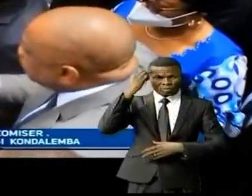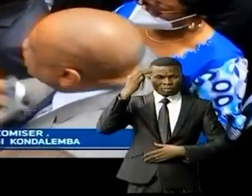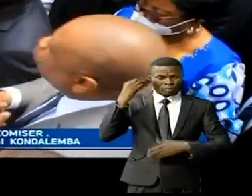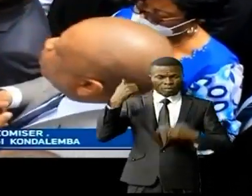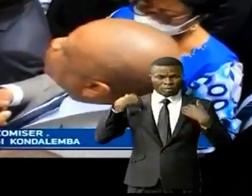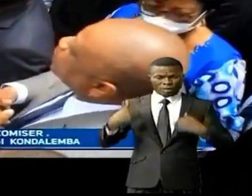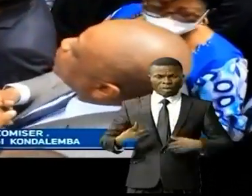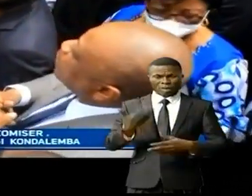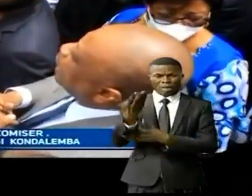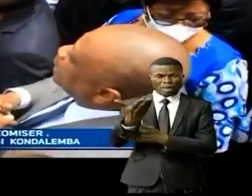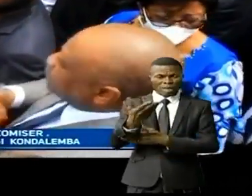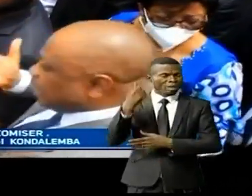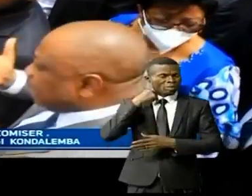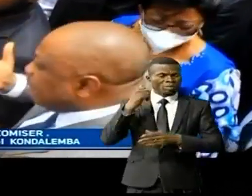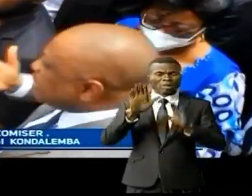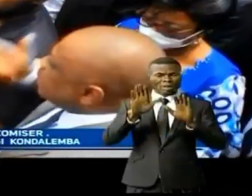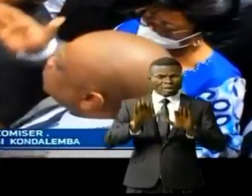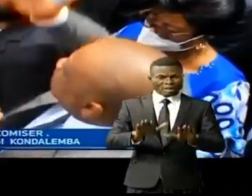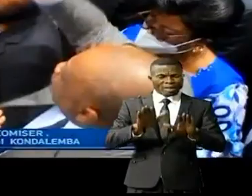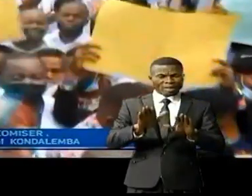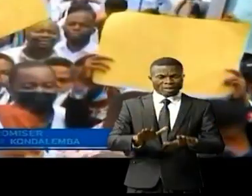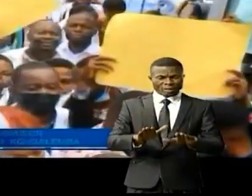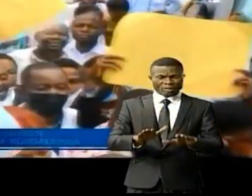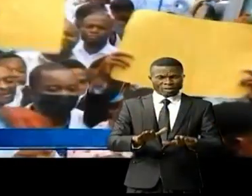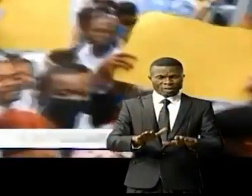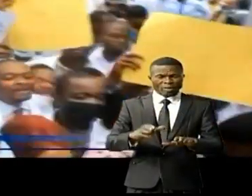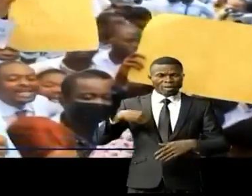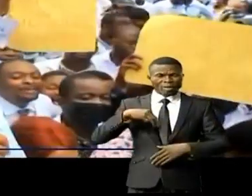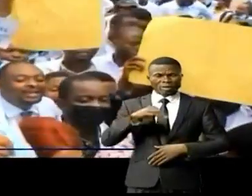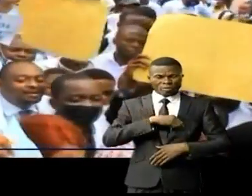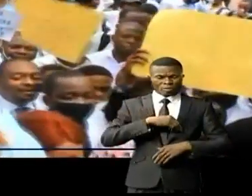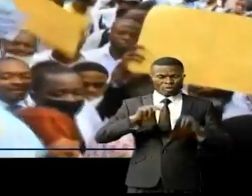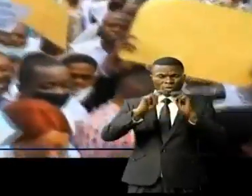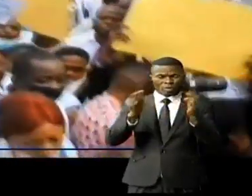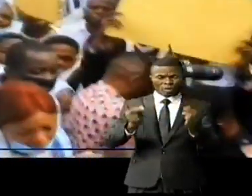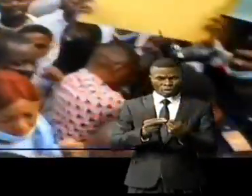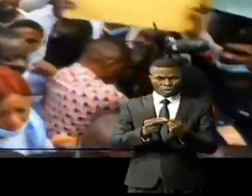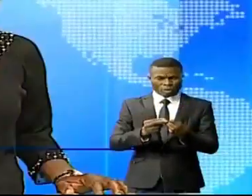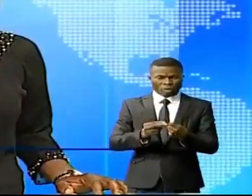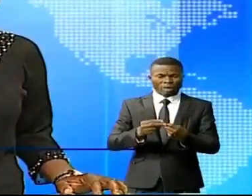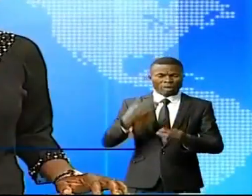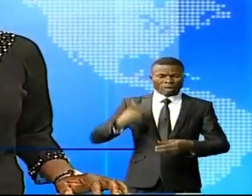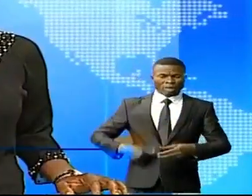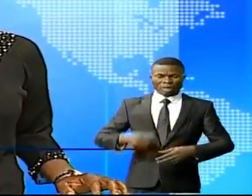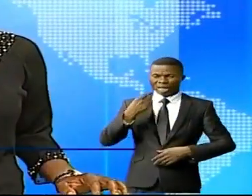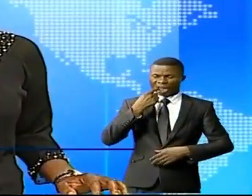a apaisé les esprits surchauffés de ce médecin, membre de la corporation dentiste.